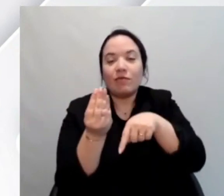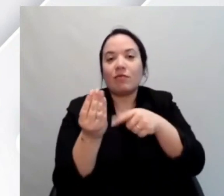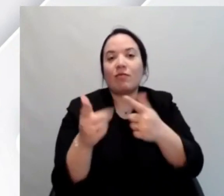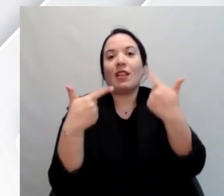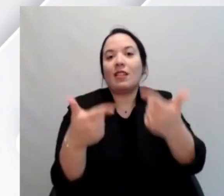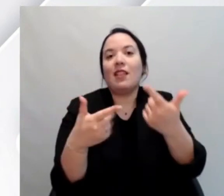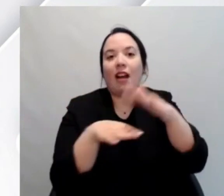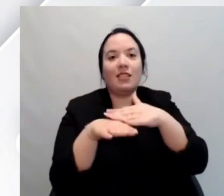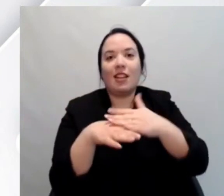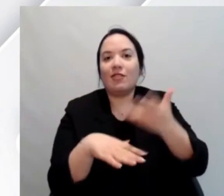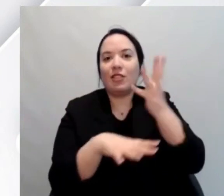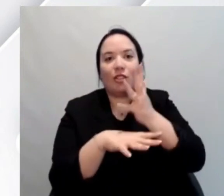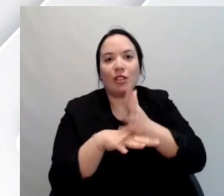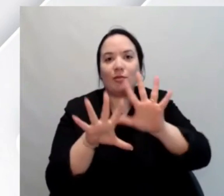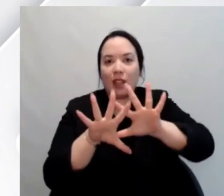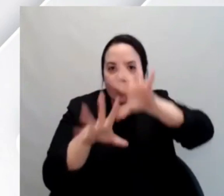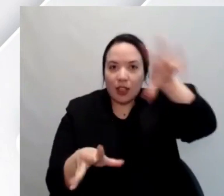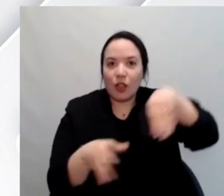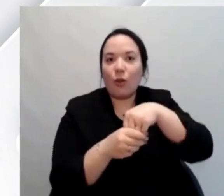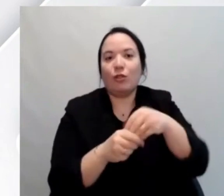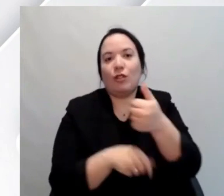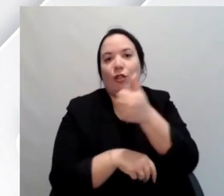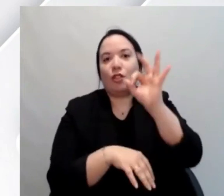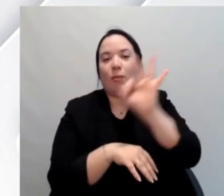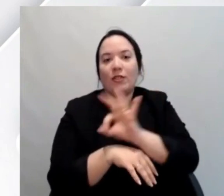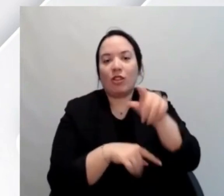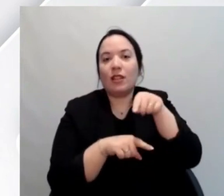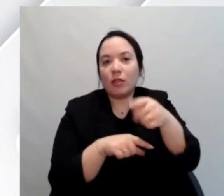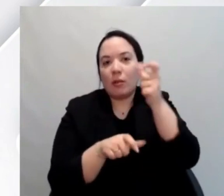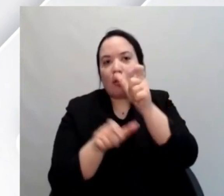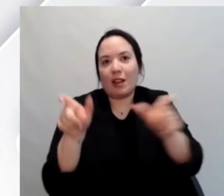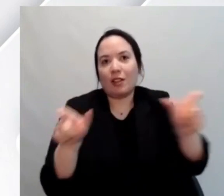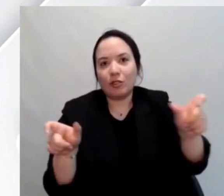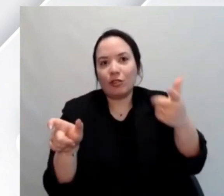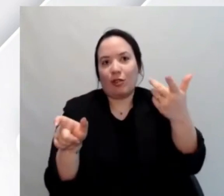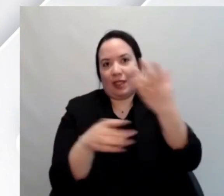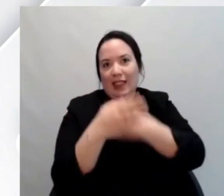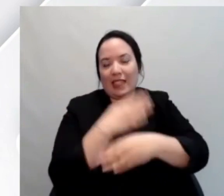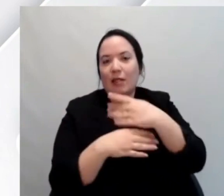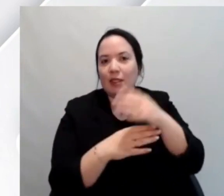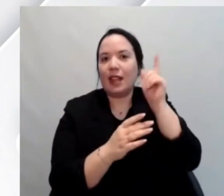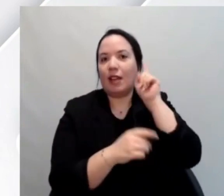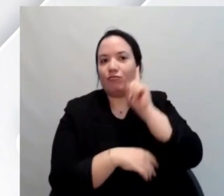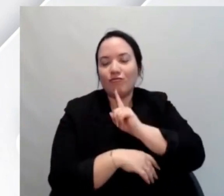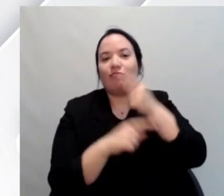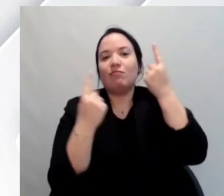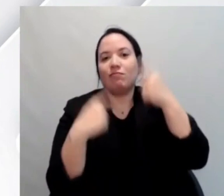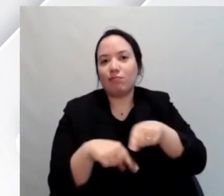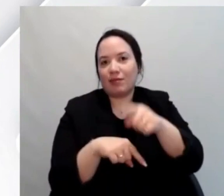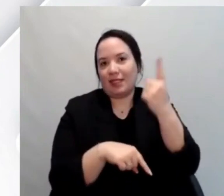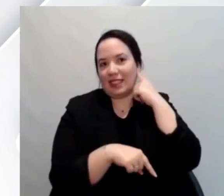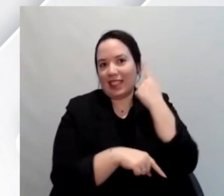un servizio totalmente inclusivo anche a persone che hanno specifica disabilità per cui non possono